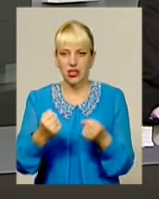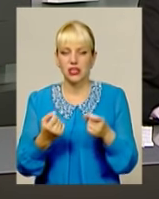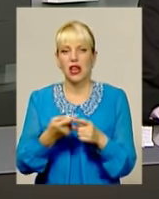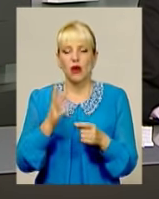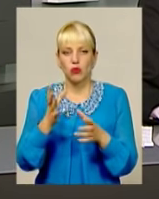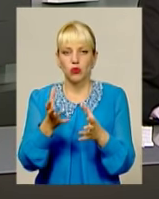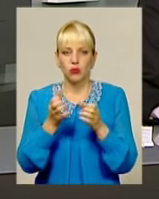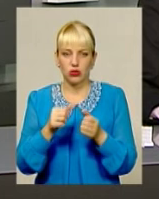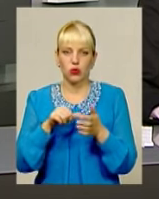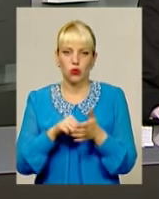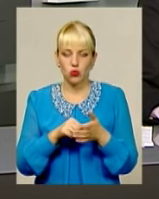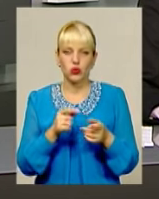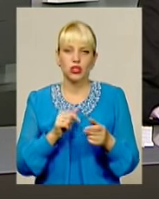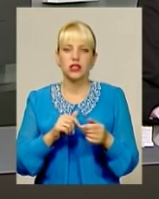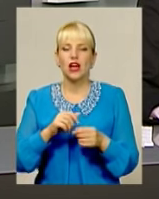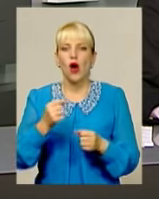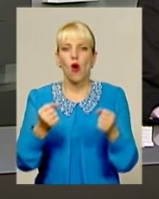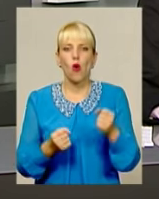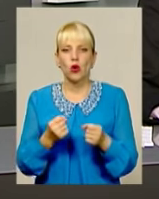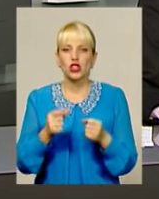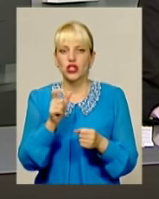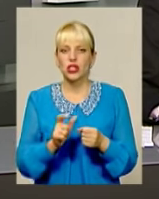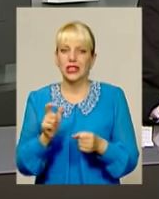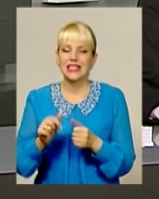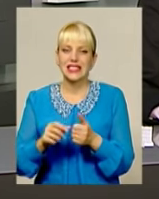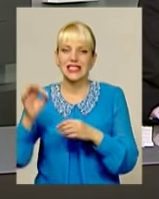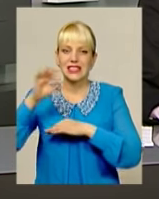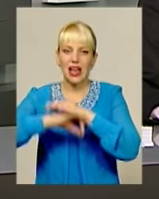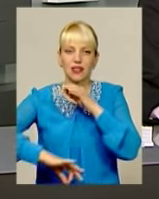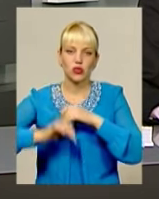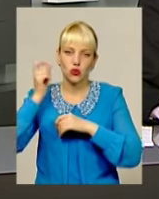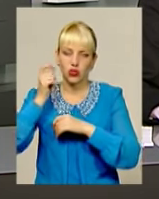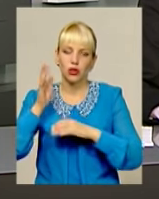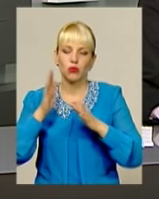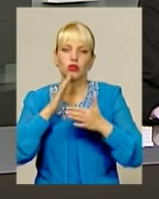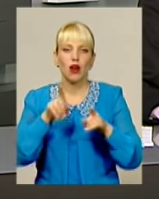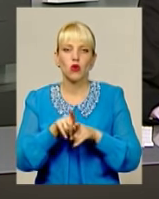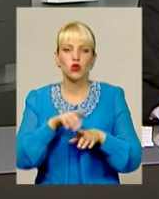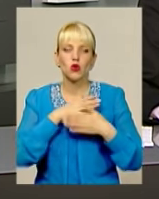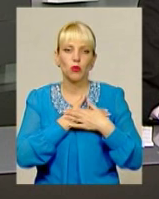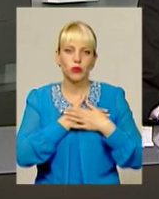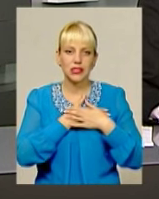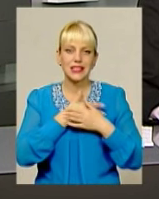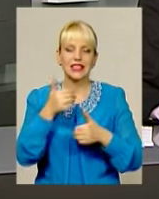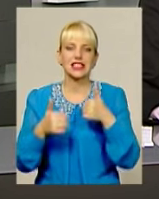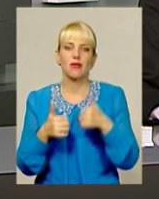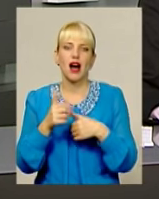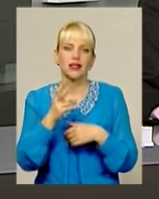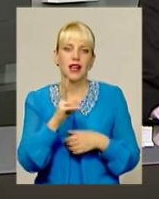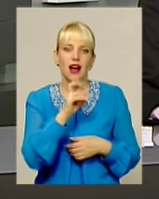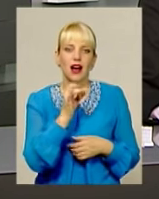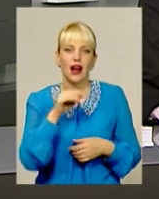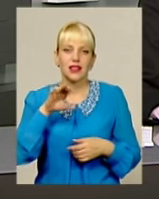візьмуть гонщики із Західної України. Паралельно відбудуться любительські змагання на картингах. перегони на невеликих